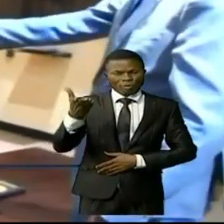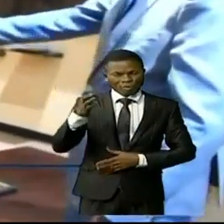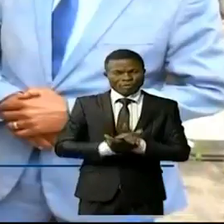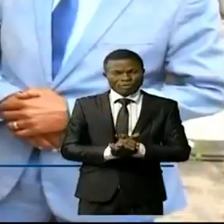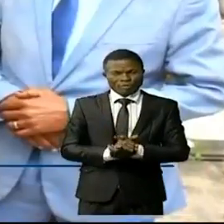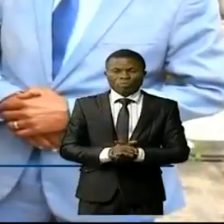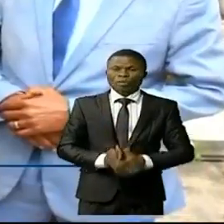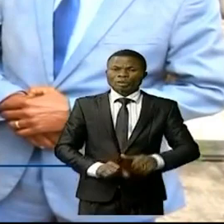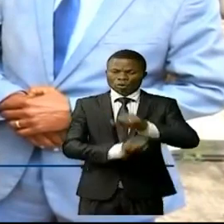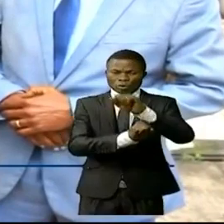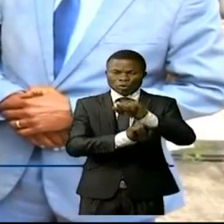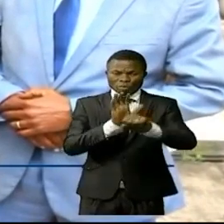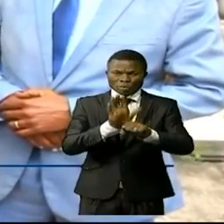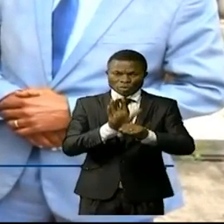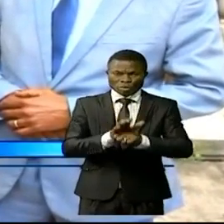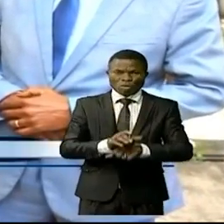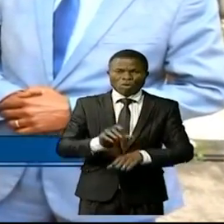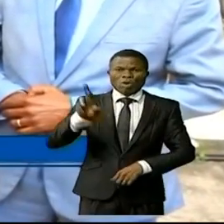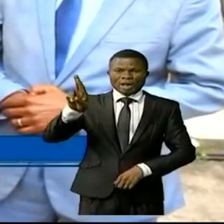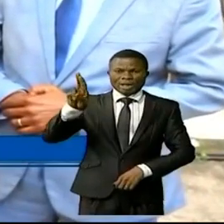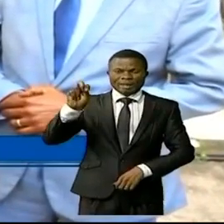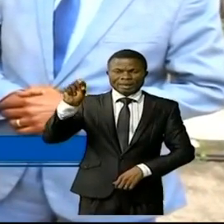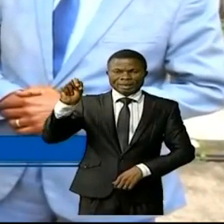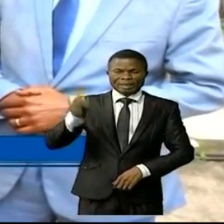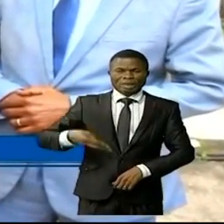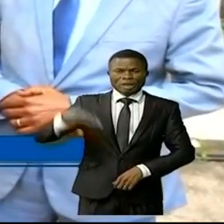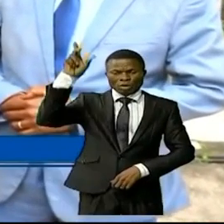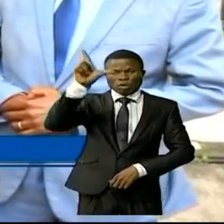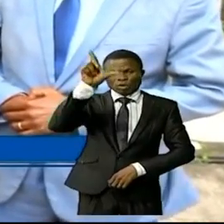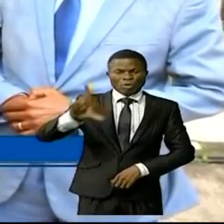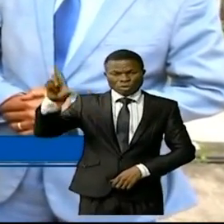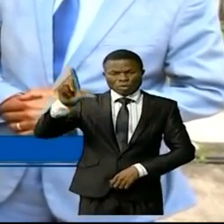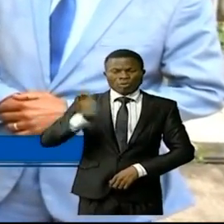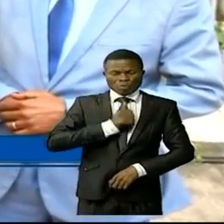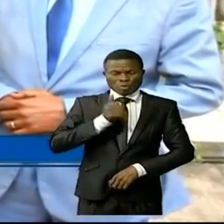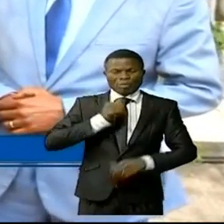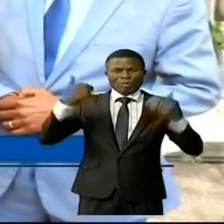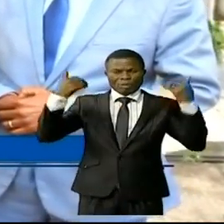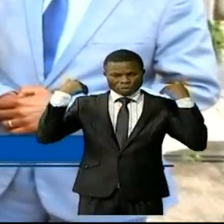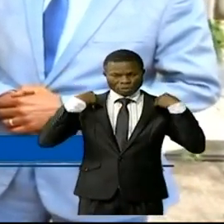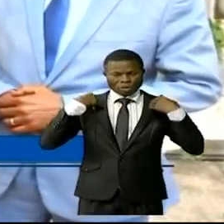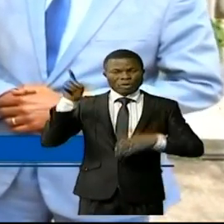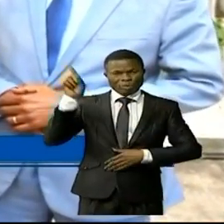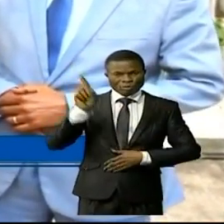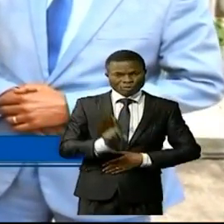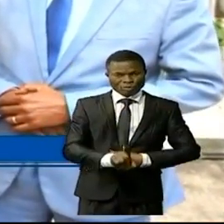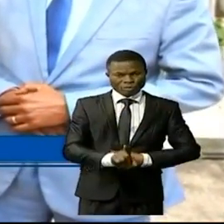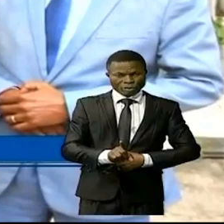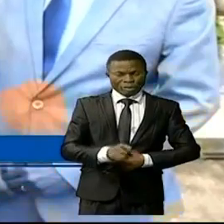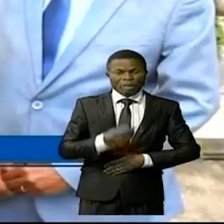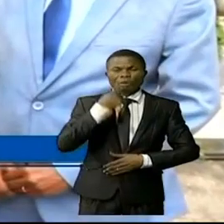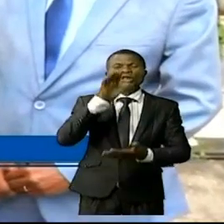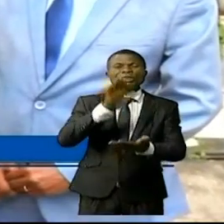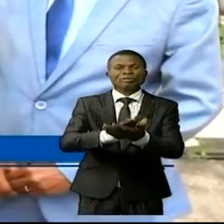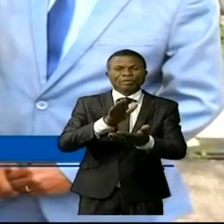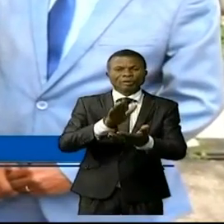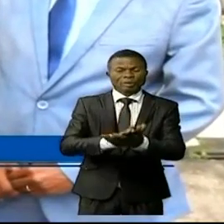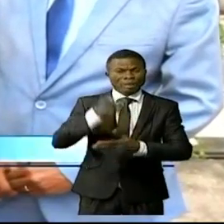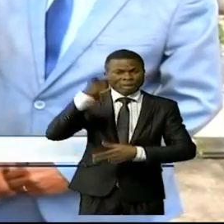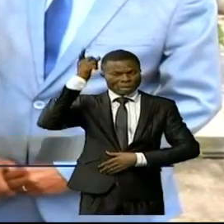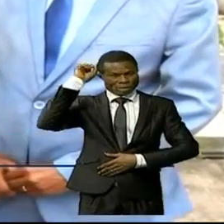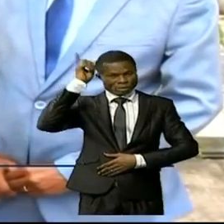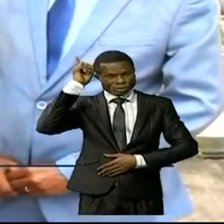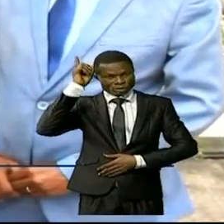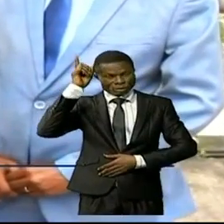'accompagne la RTNC Olomami, chapeauté par lui-même, de venir le féliciter. La fois passée,